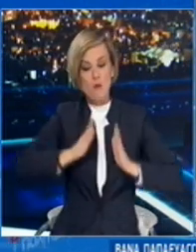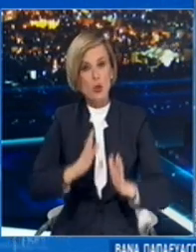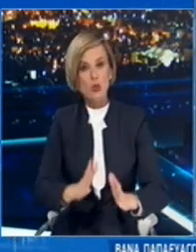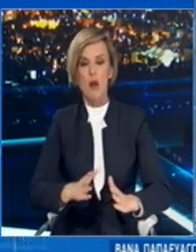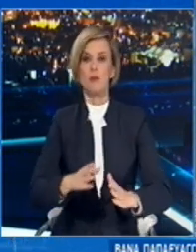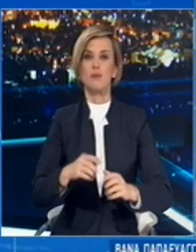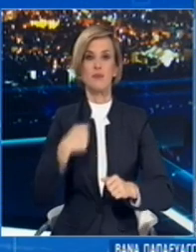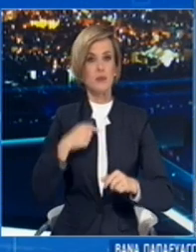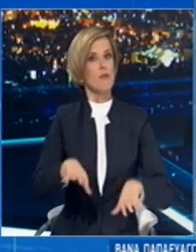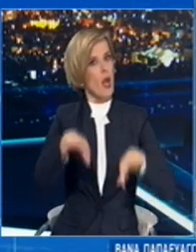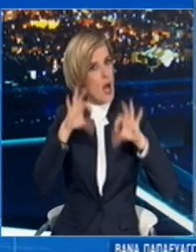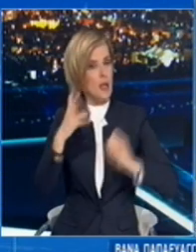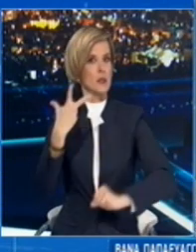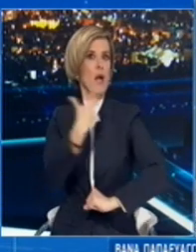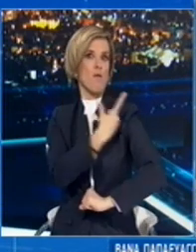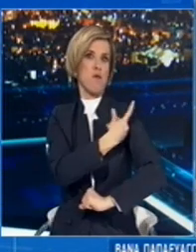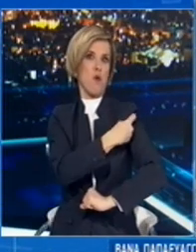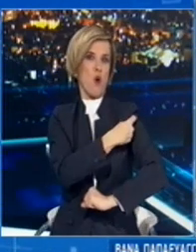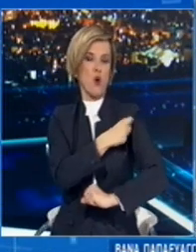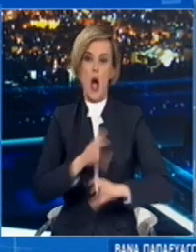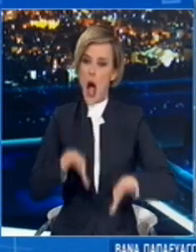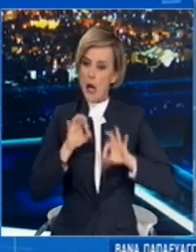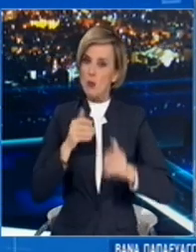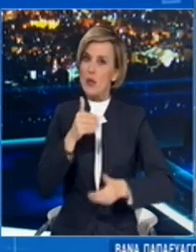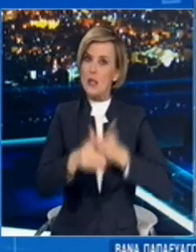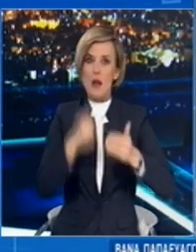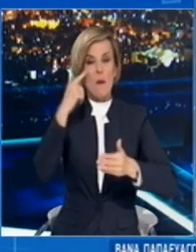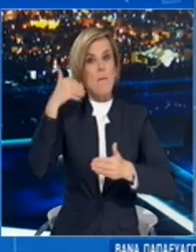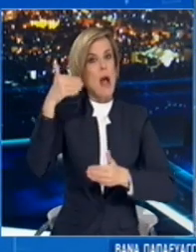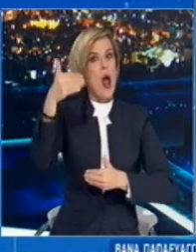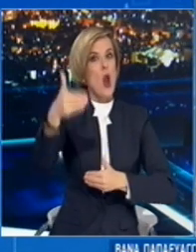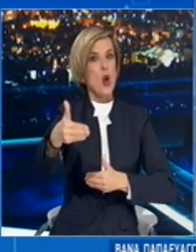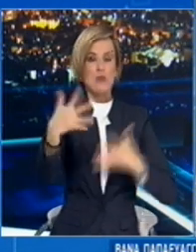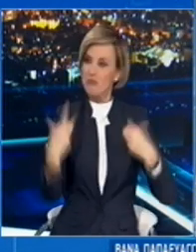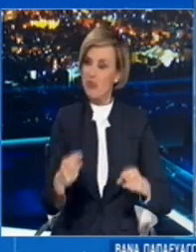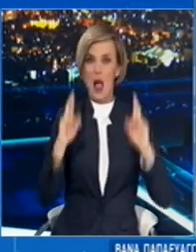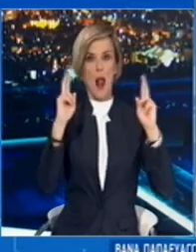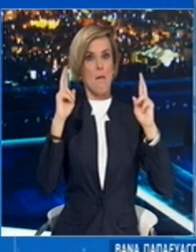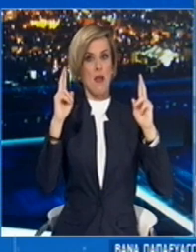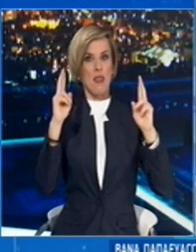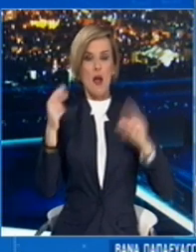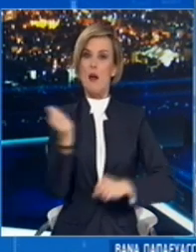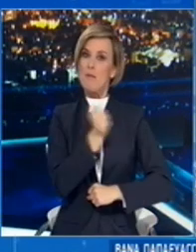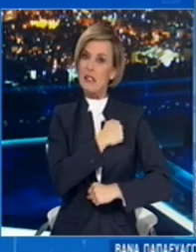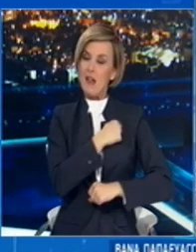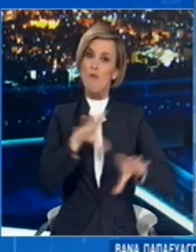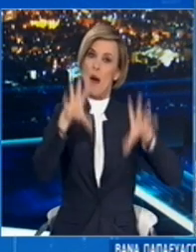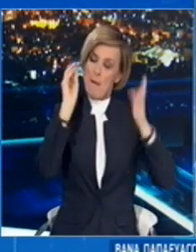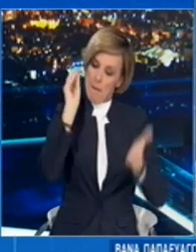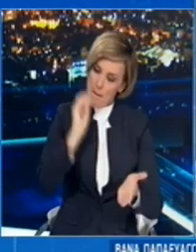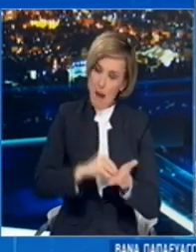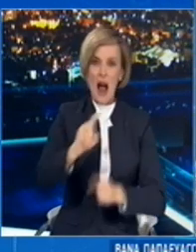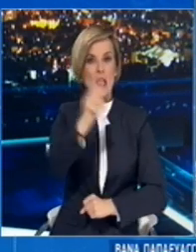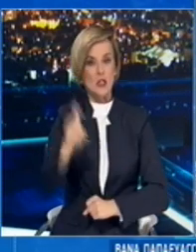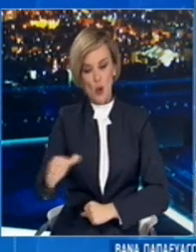οπότε θα έχει ξεκινήσει και ο εμβολιασμός, να αρχίσουμε να κοιτάμε το μέλλον με αισιοδοξία, να αρχίσουμε να επιστέφουμε στην κανονικότητά μας, να γυρίσουν τα